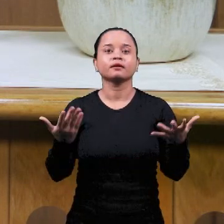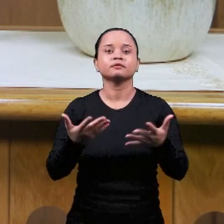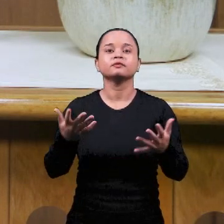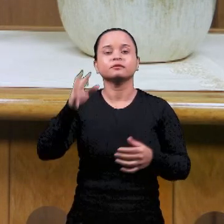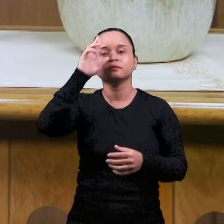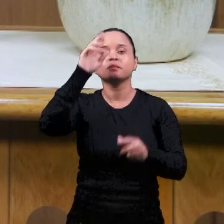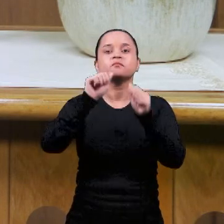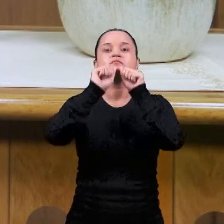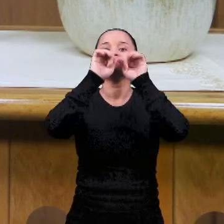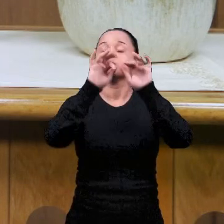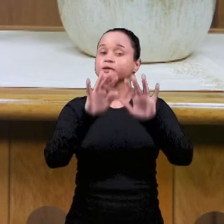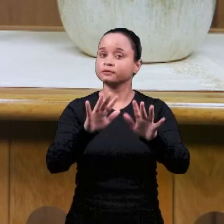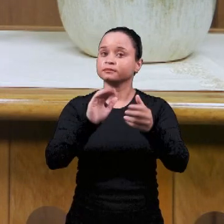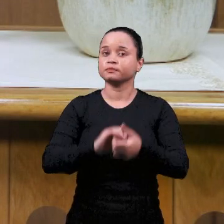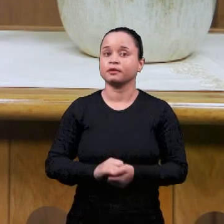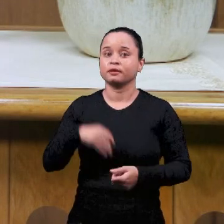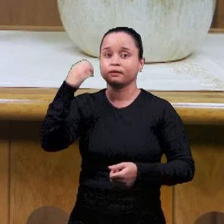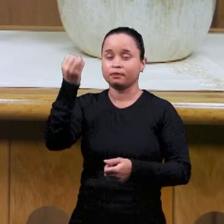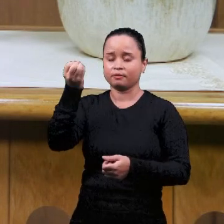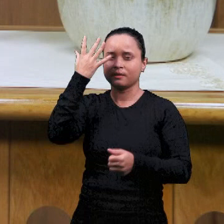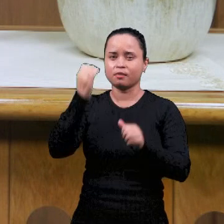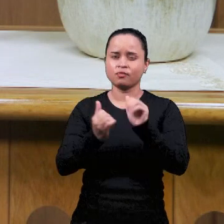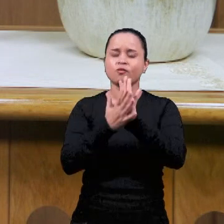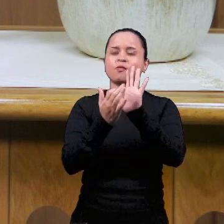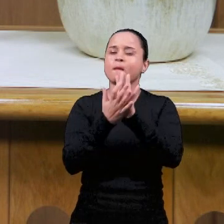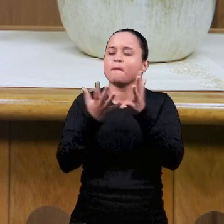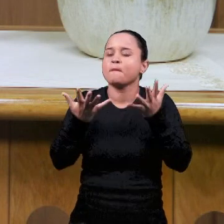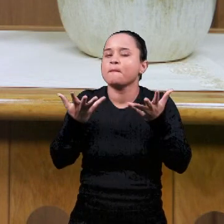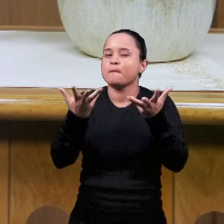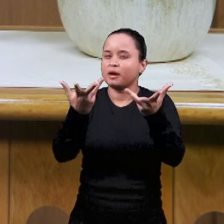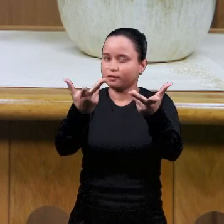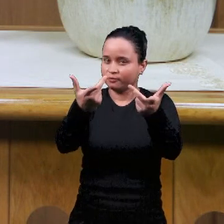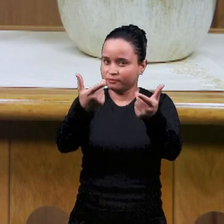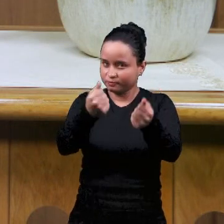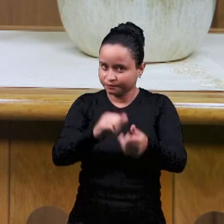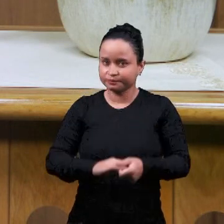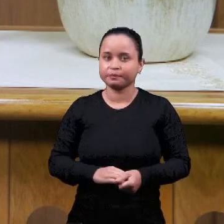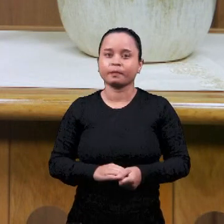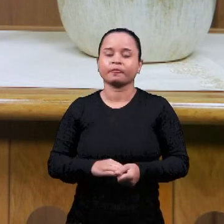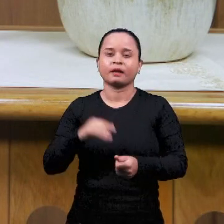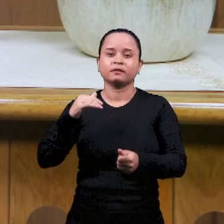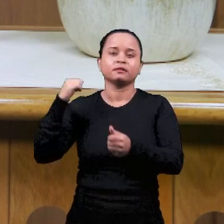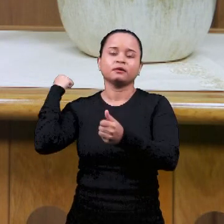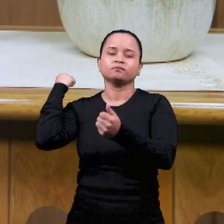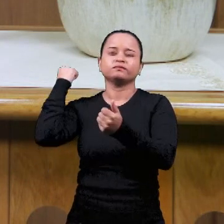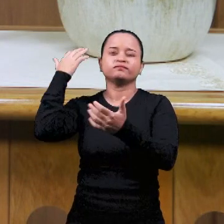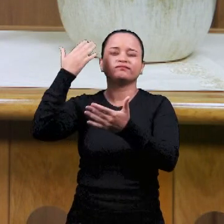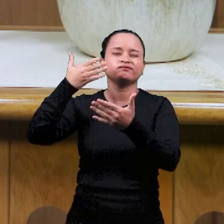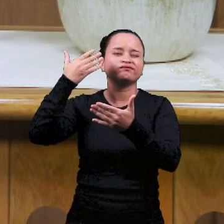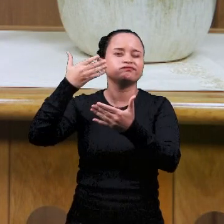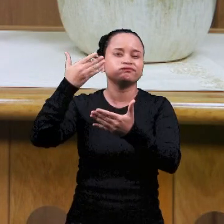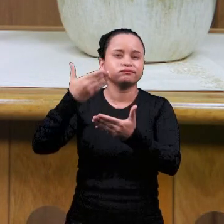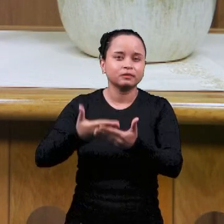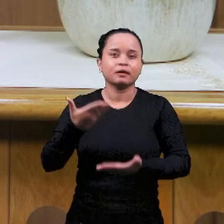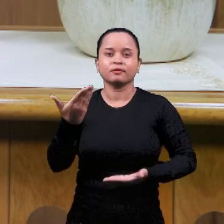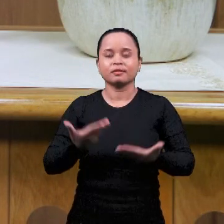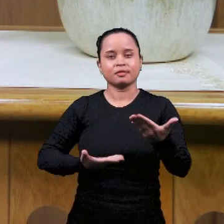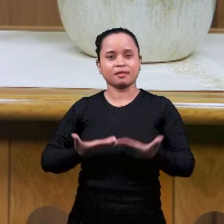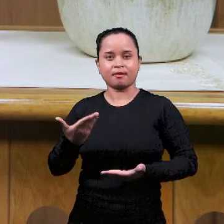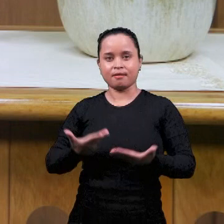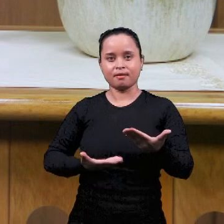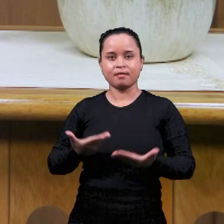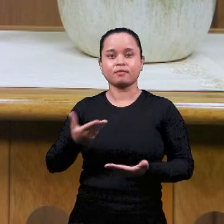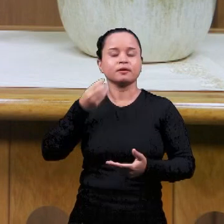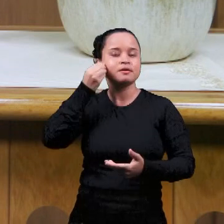благословение нам, открывая замечательные псалмы, слуги Божьи. И в